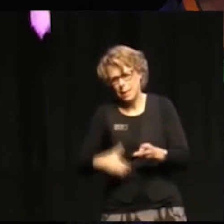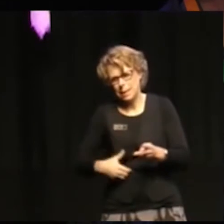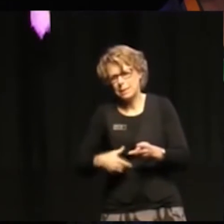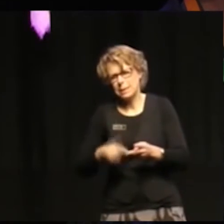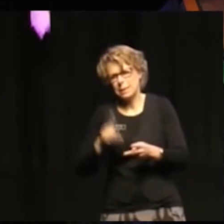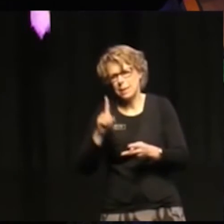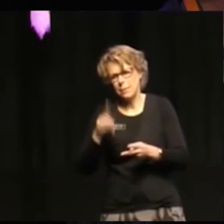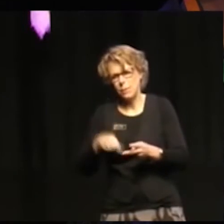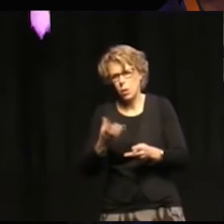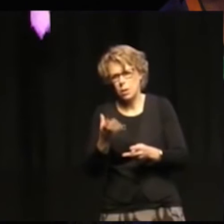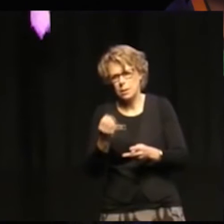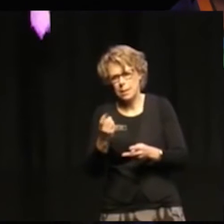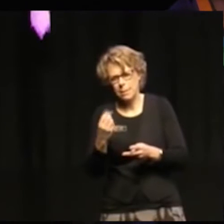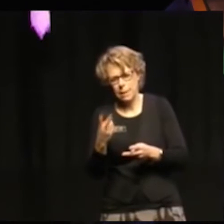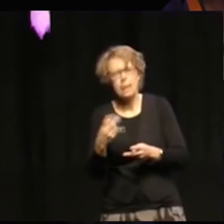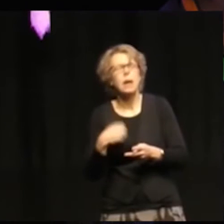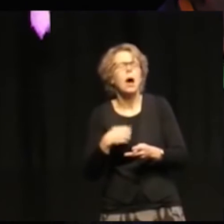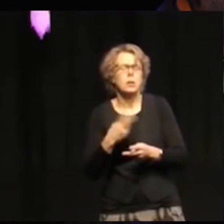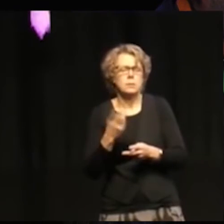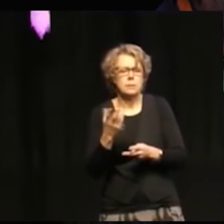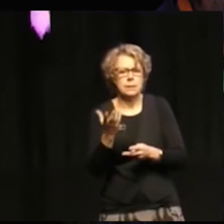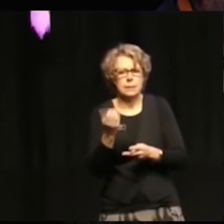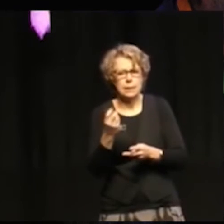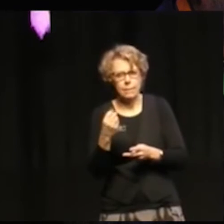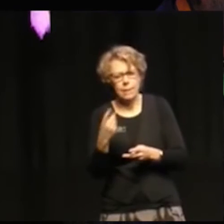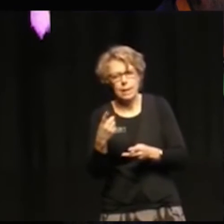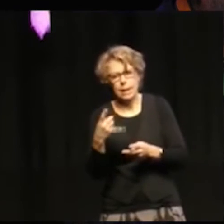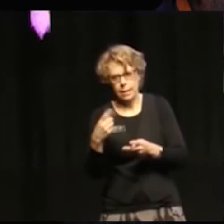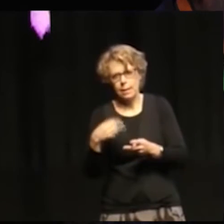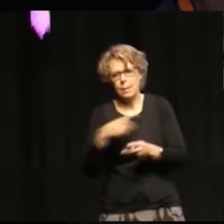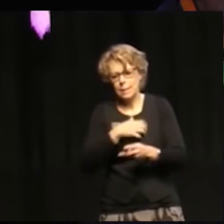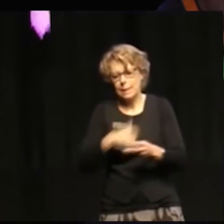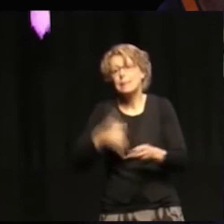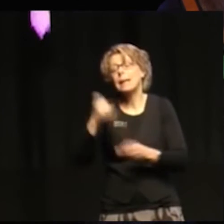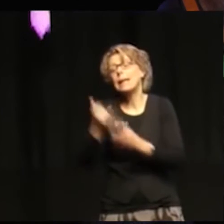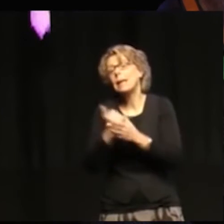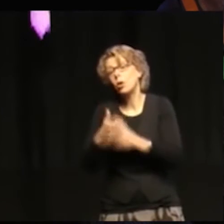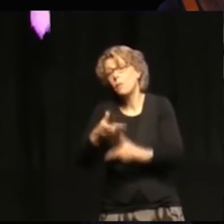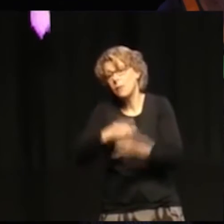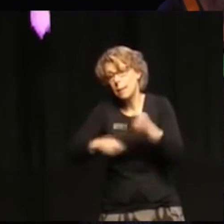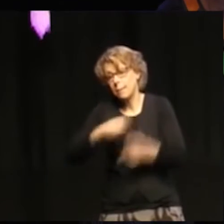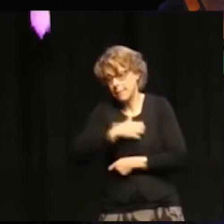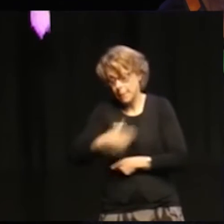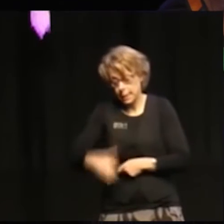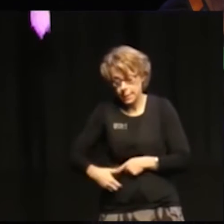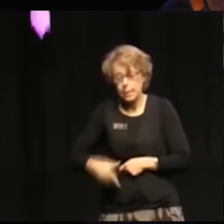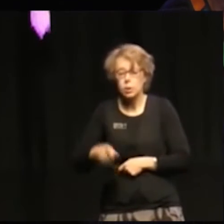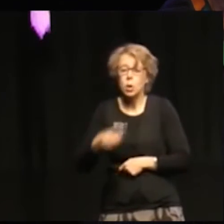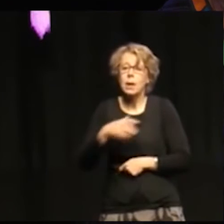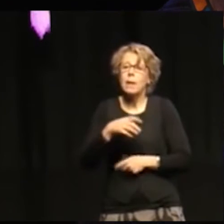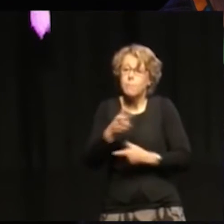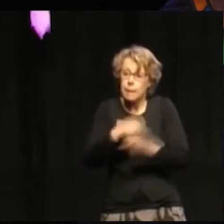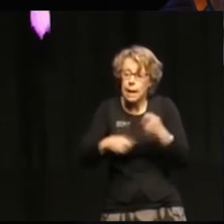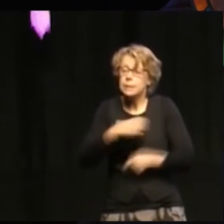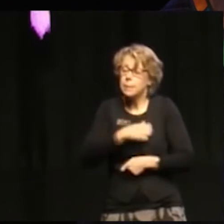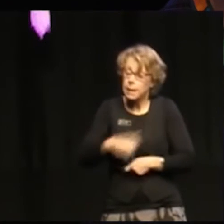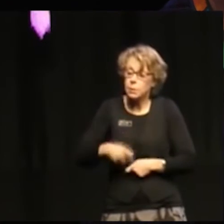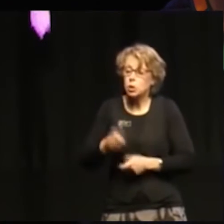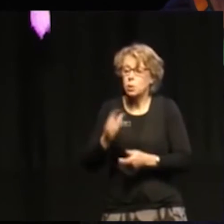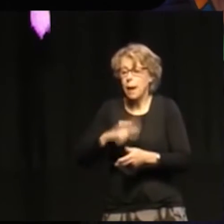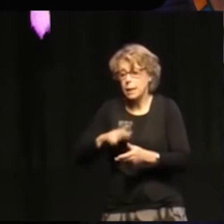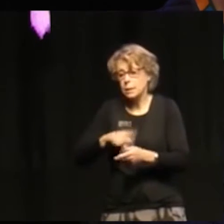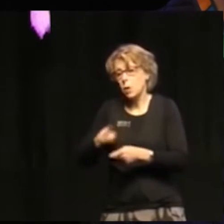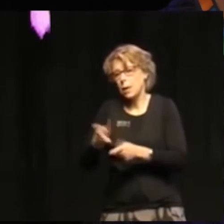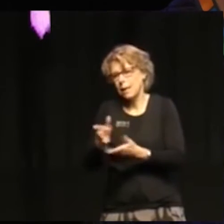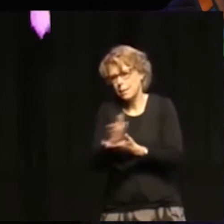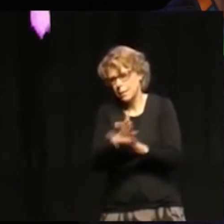civila frågor. Civilministern i Finansdepartementet. Så det är Finansdepartementet som ansvar för den delen som berör